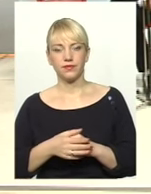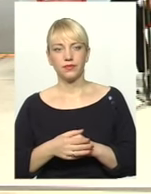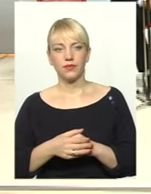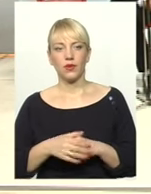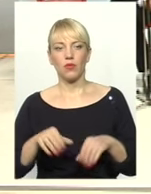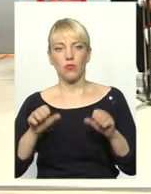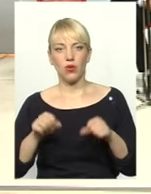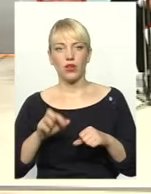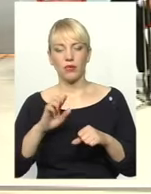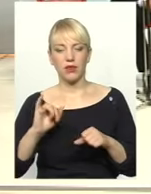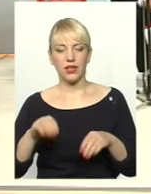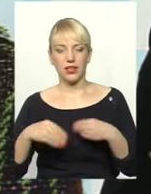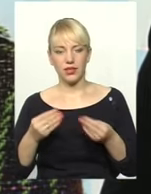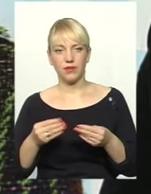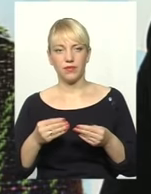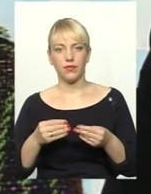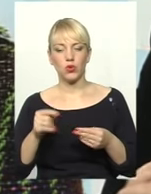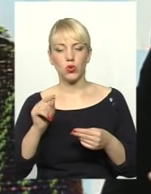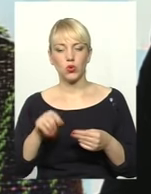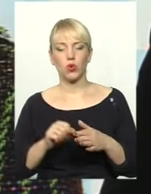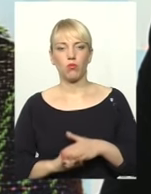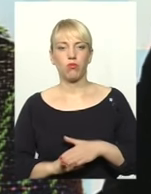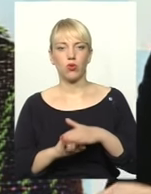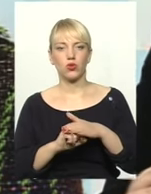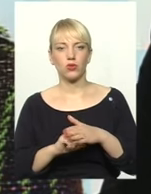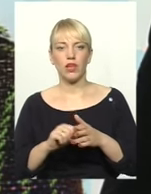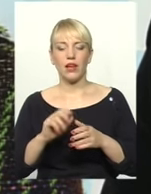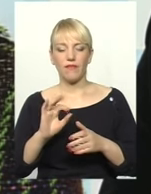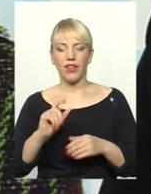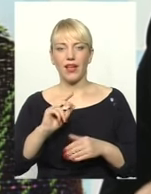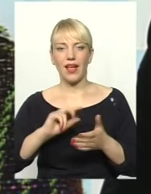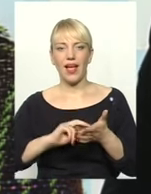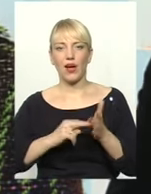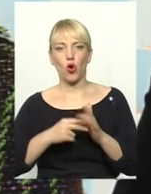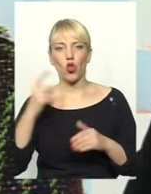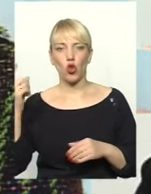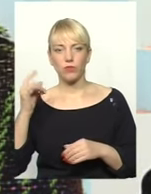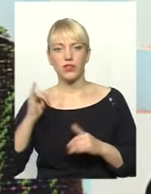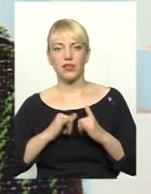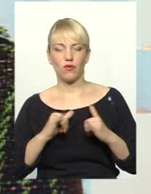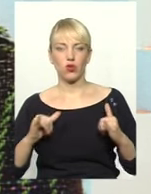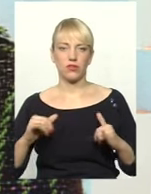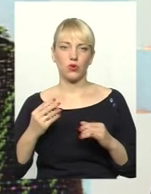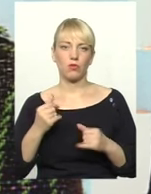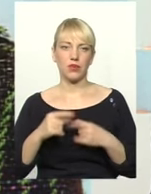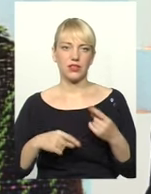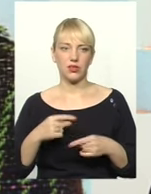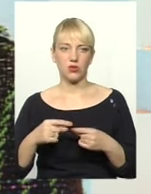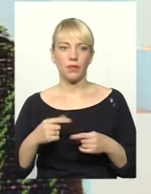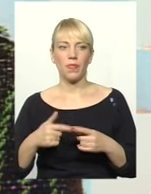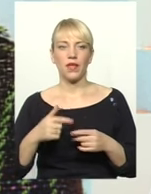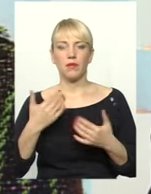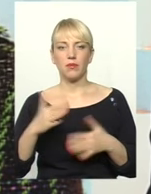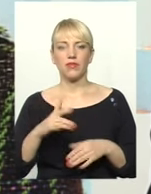могли би дати, скажімо, той поштовх в економіці і в розвитку бізнесу. Ми вже